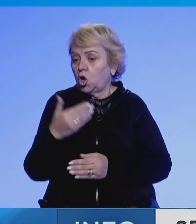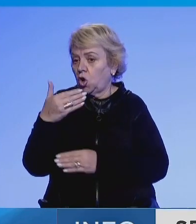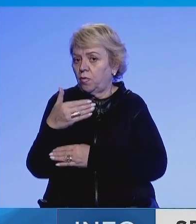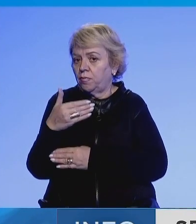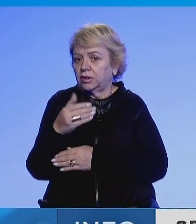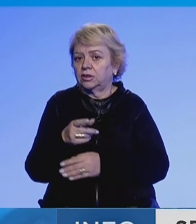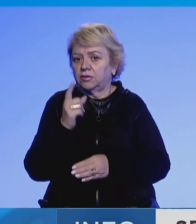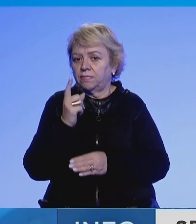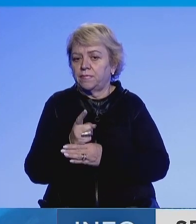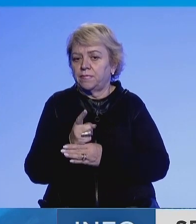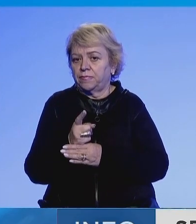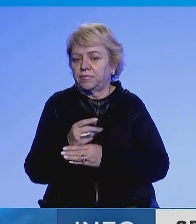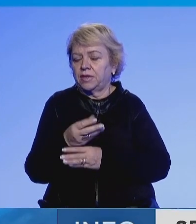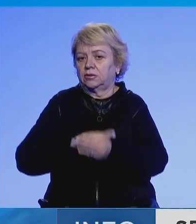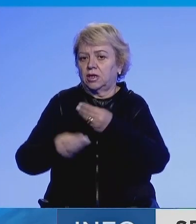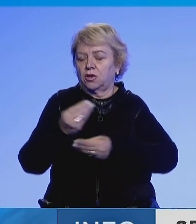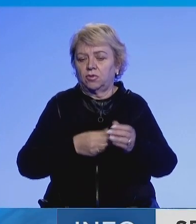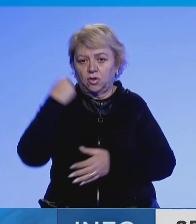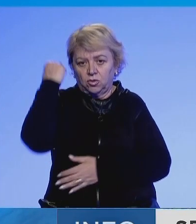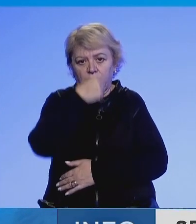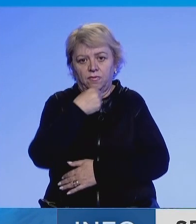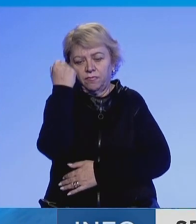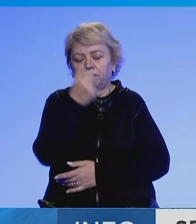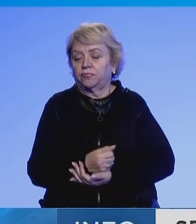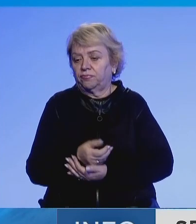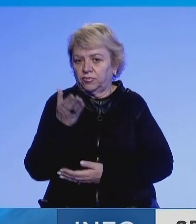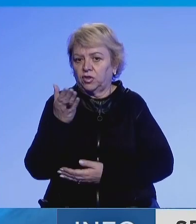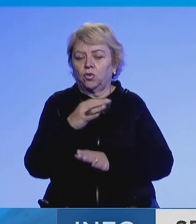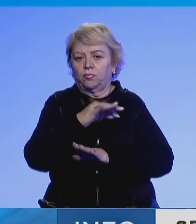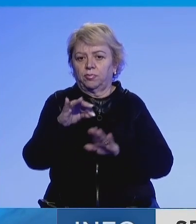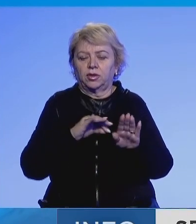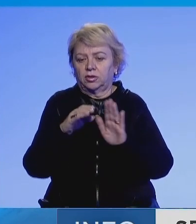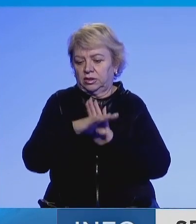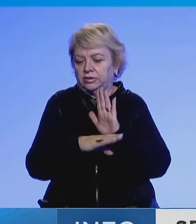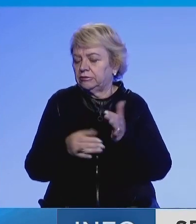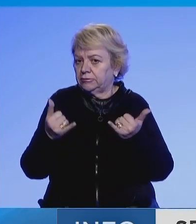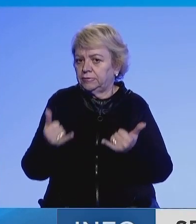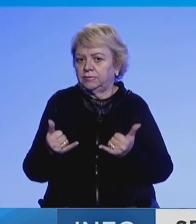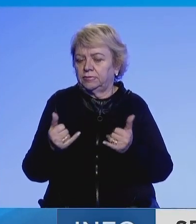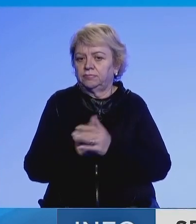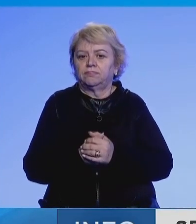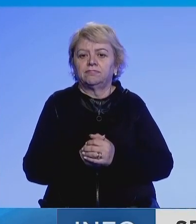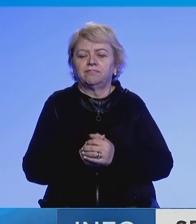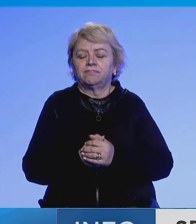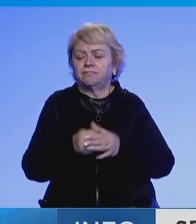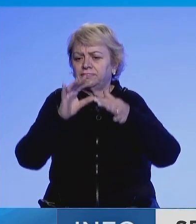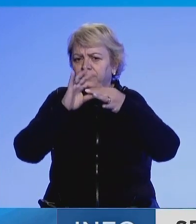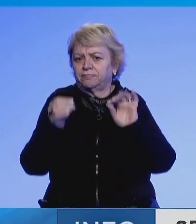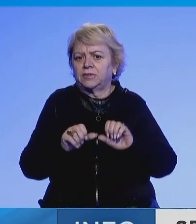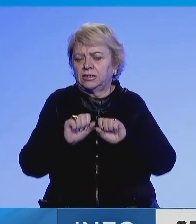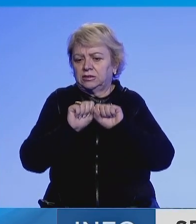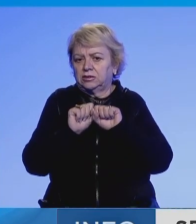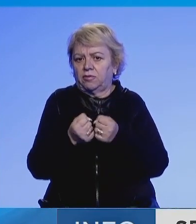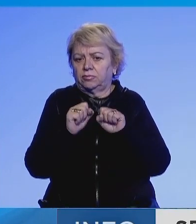operuse në tregun e Kosovës. Ky projekt ligj për momentin në termat e përgjishme, dëmtoni